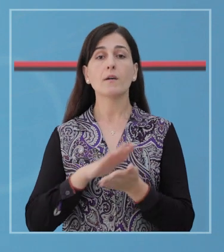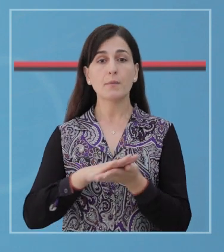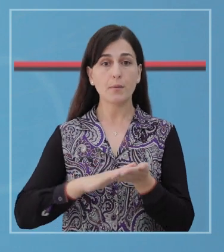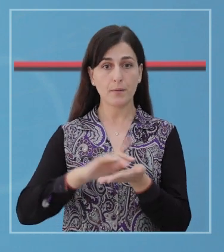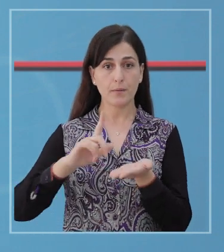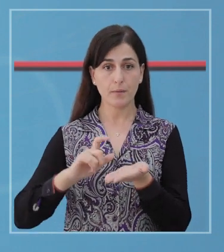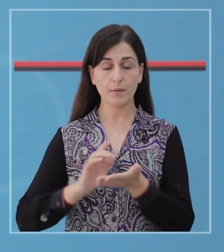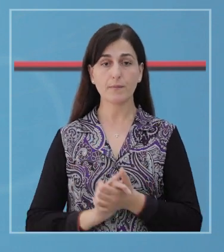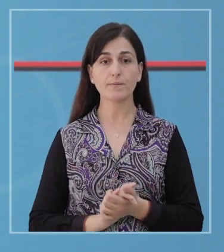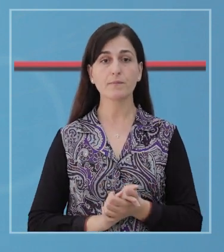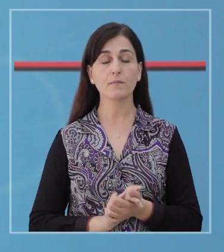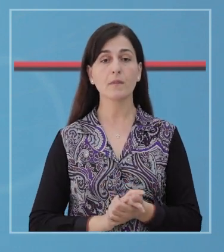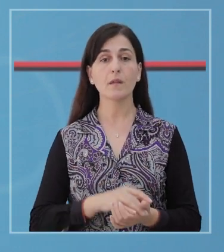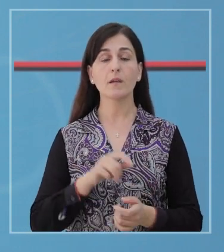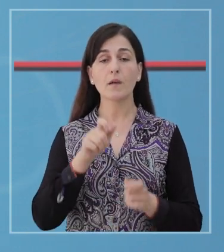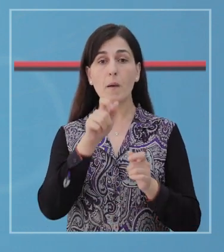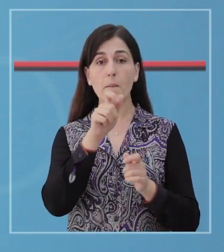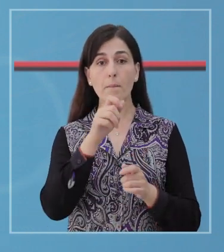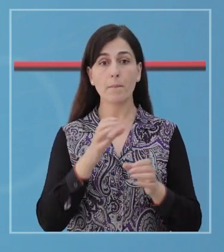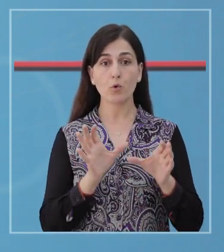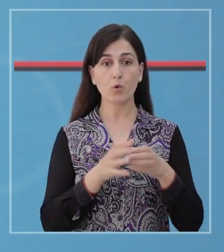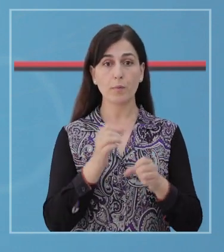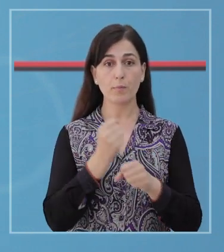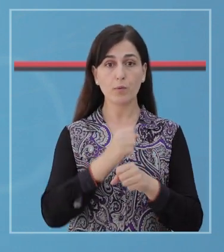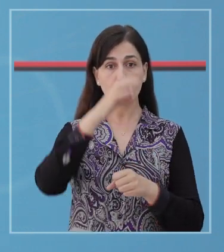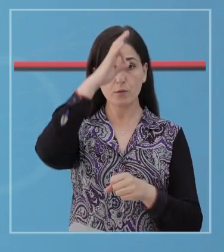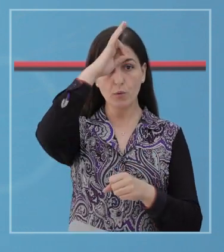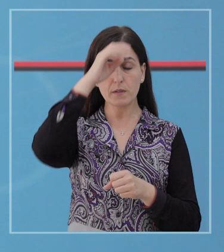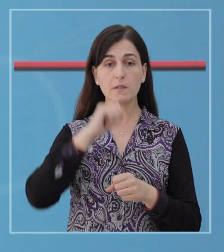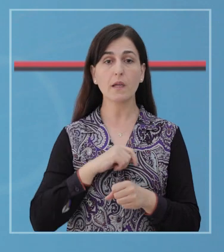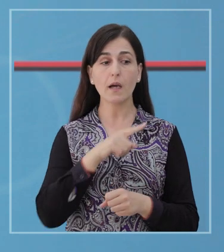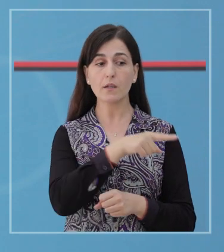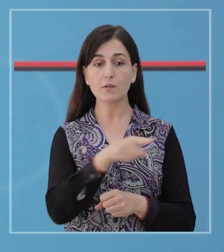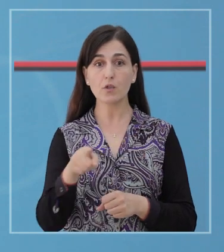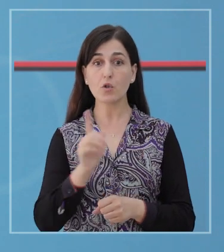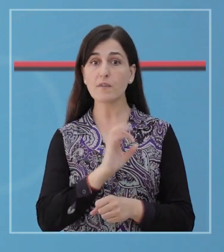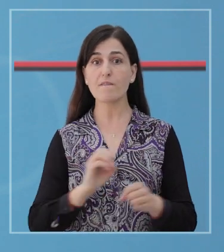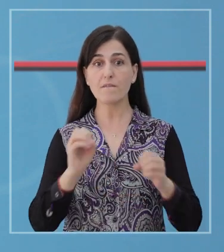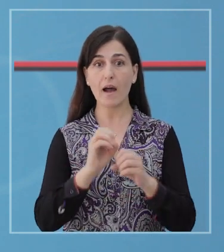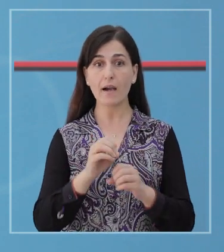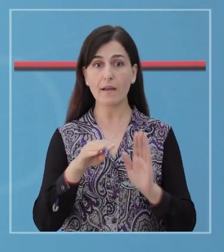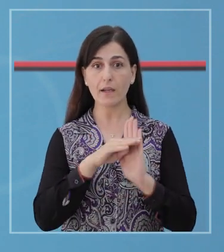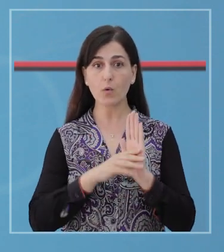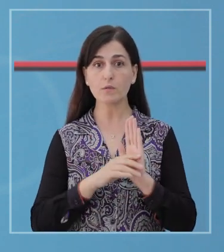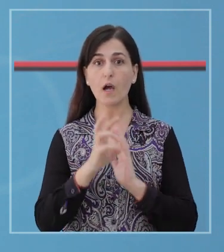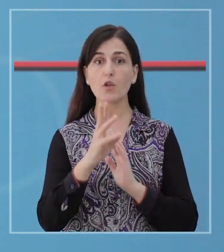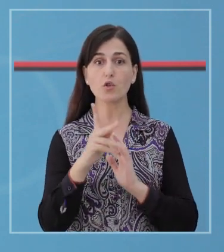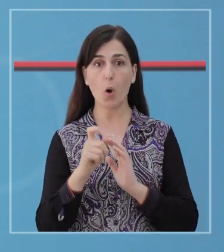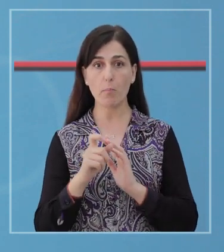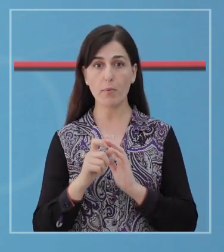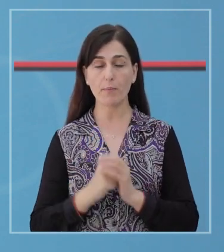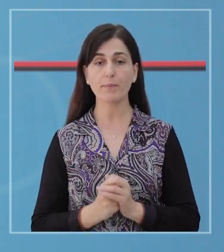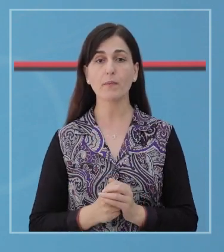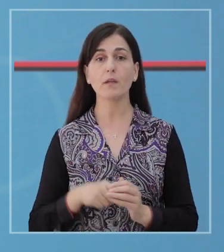personale. I spektorët e tax forces anti-COVID do të ndëshkojnë zhdo subjekte që thyen regulat e vendosura.